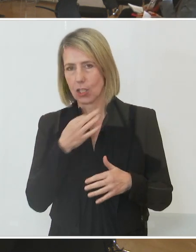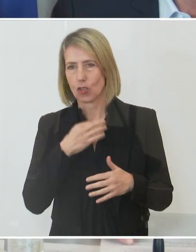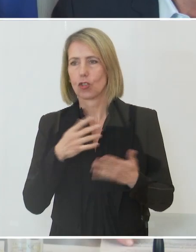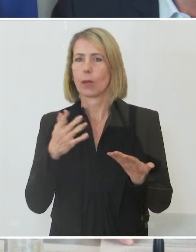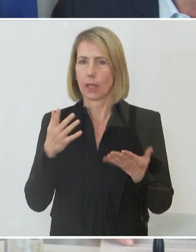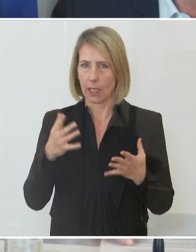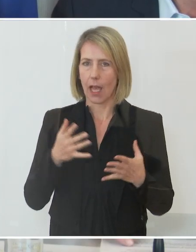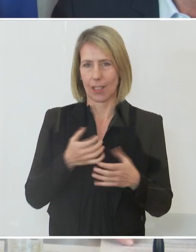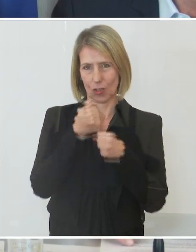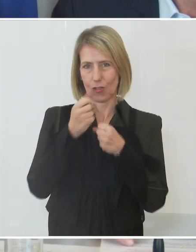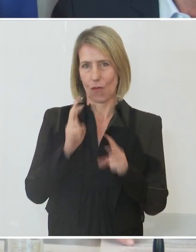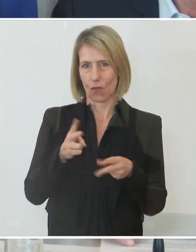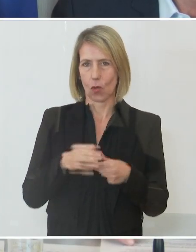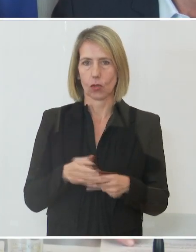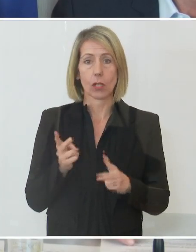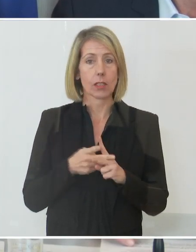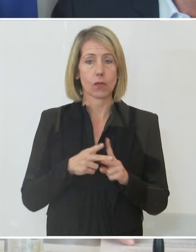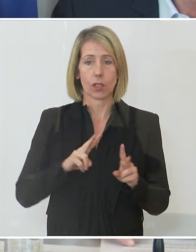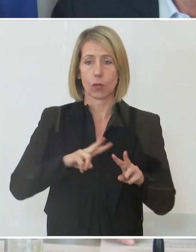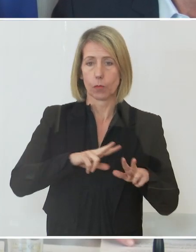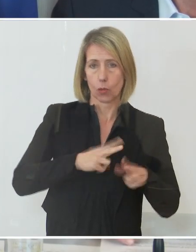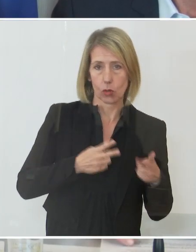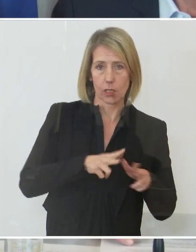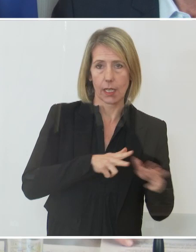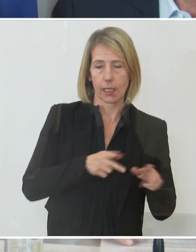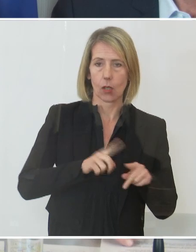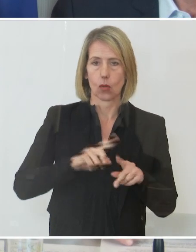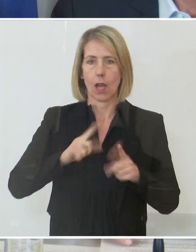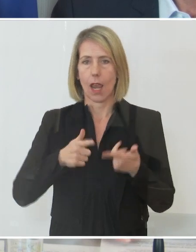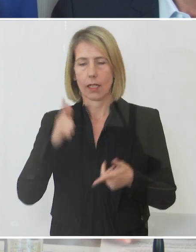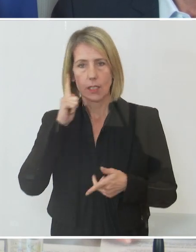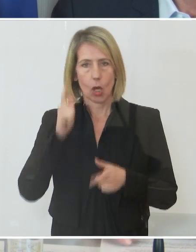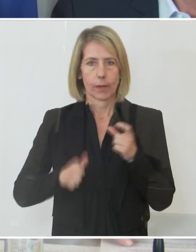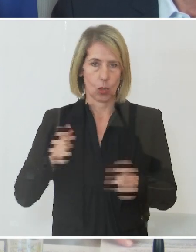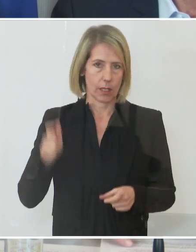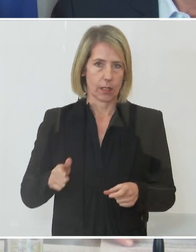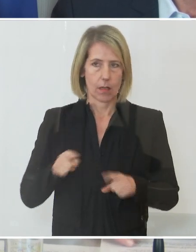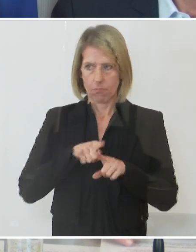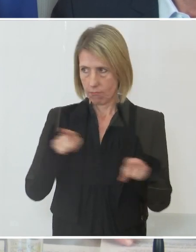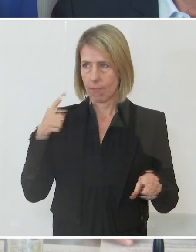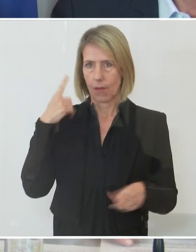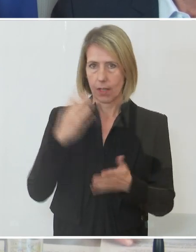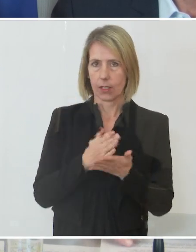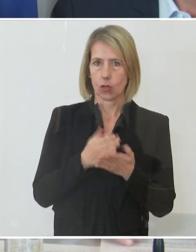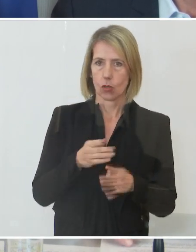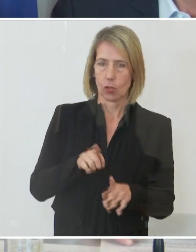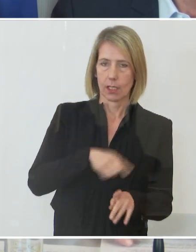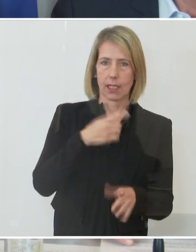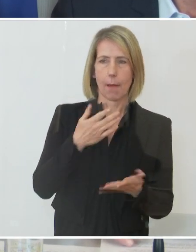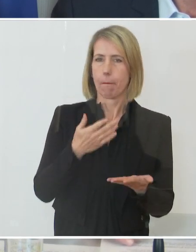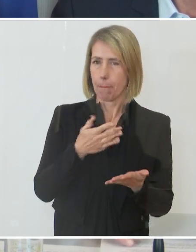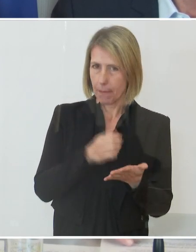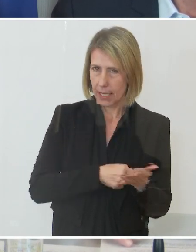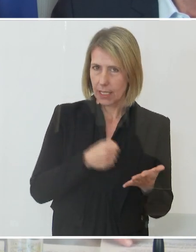und den Landeshauptleuten. Ich halte es für wichtig, weil Sie wissen, dass ich von Beginn an, seit es diese